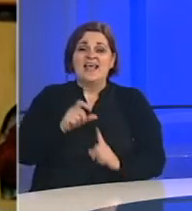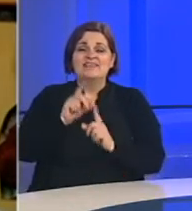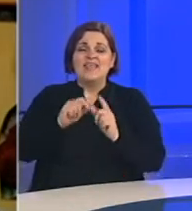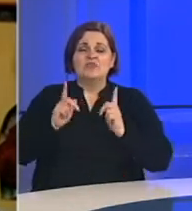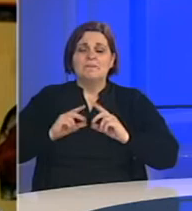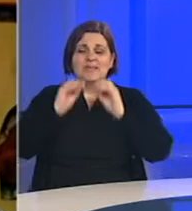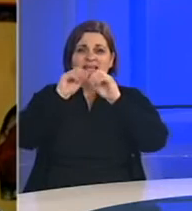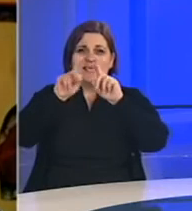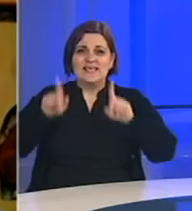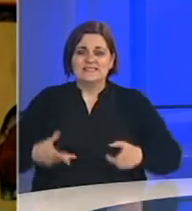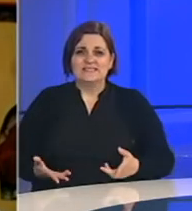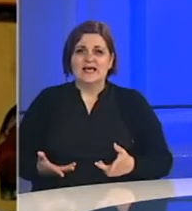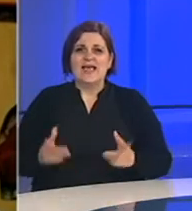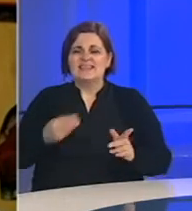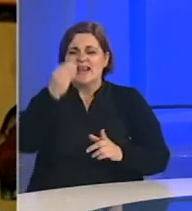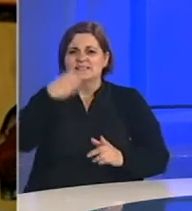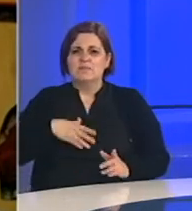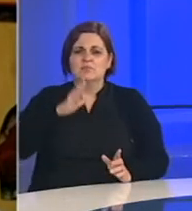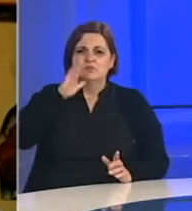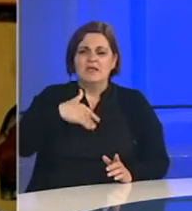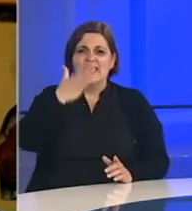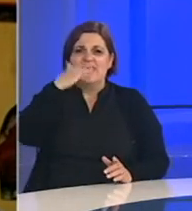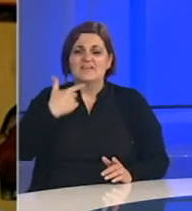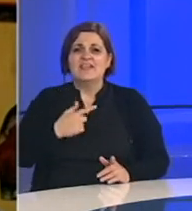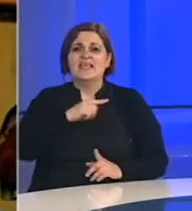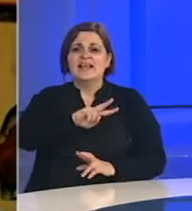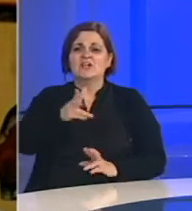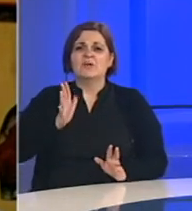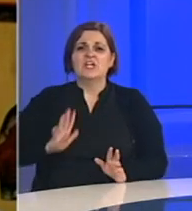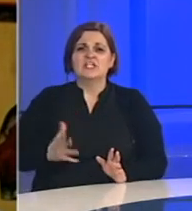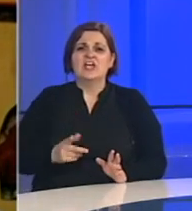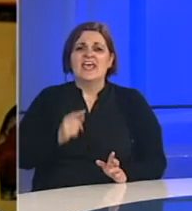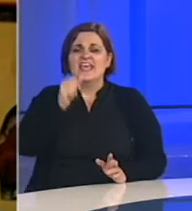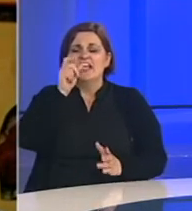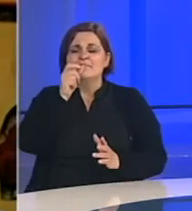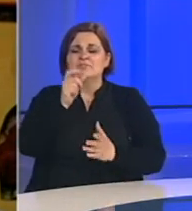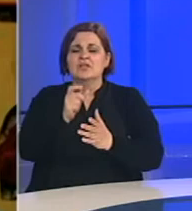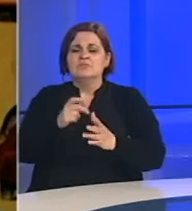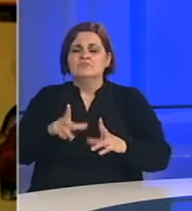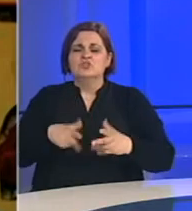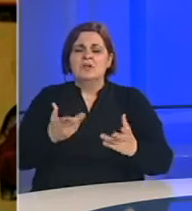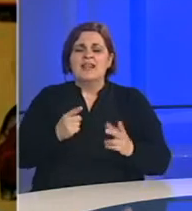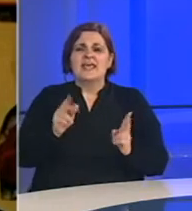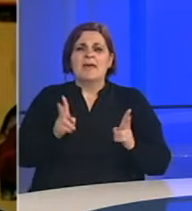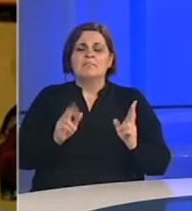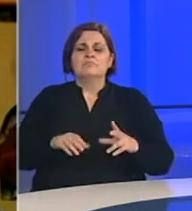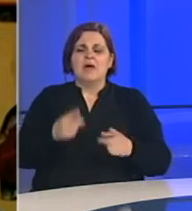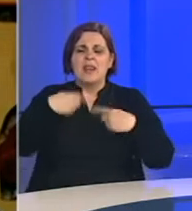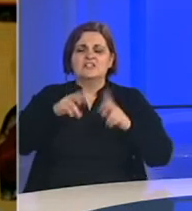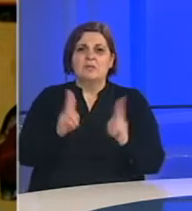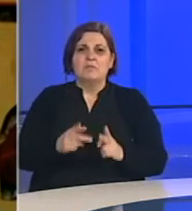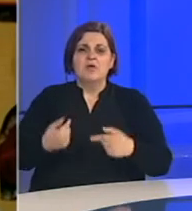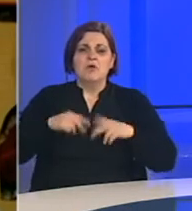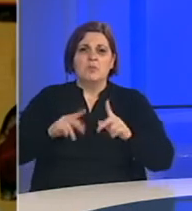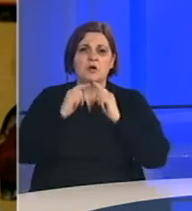ugovor, da li je to Srbin ili Bošnjak ili Hrvat ili neki građan, član Manine ili Maninac, ja to naprosto